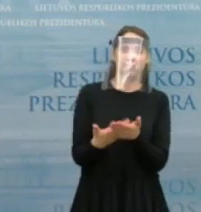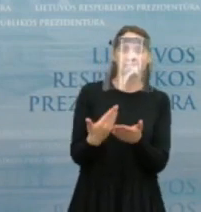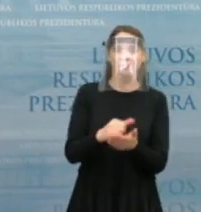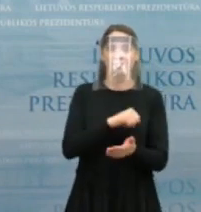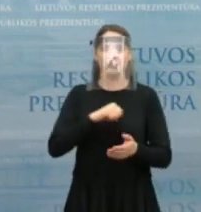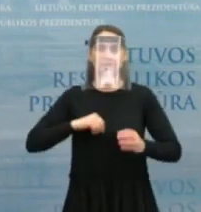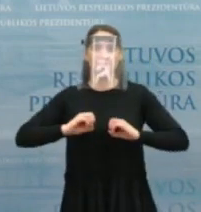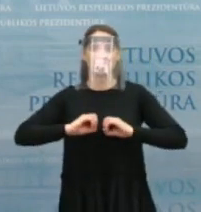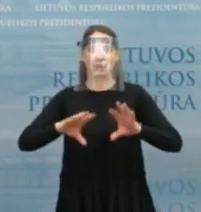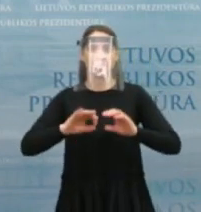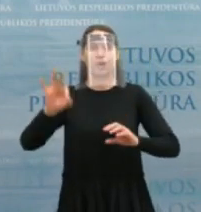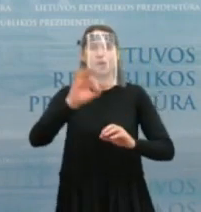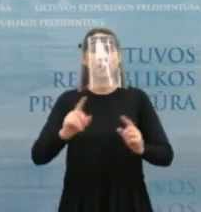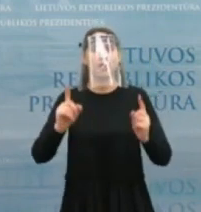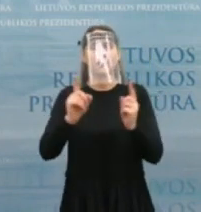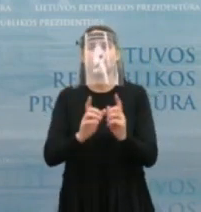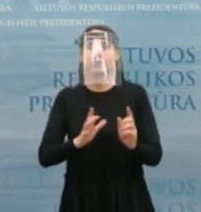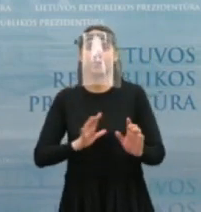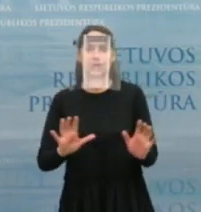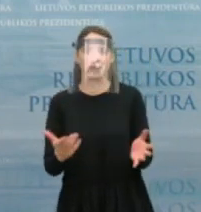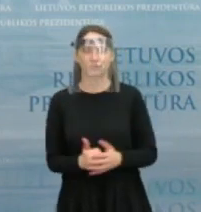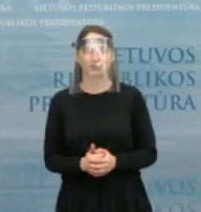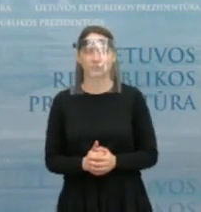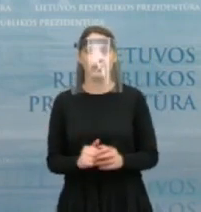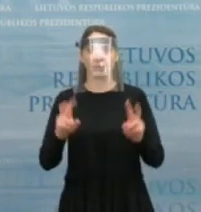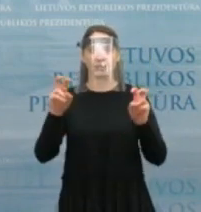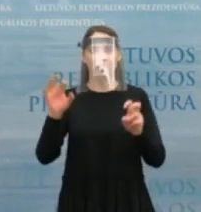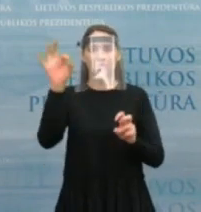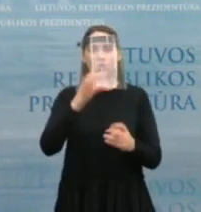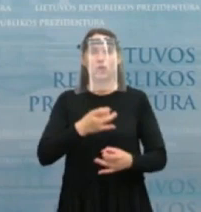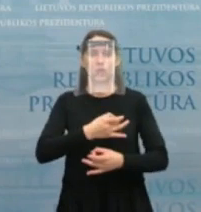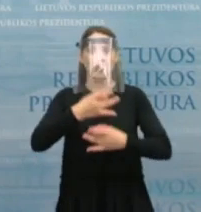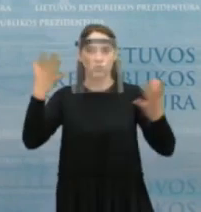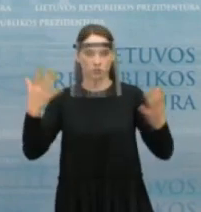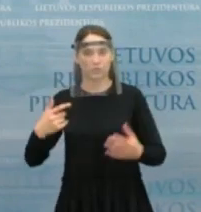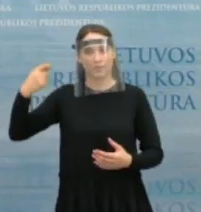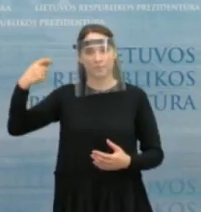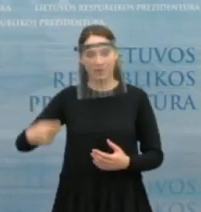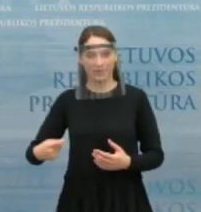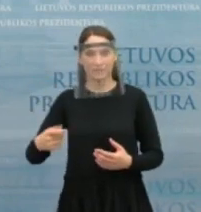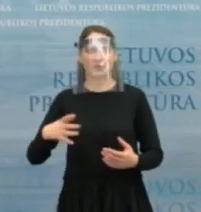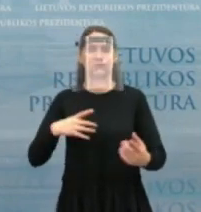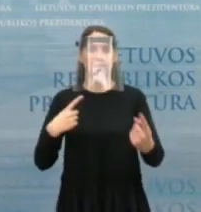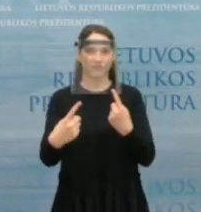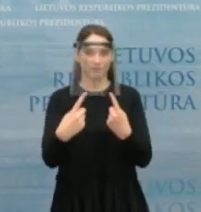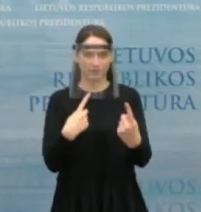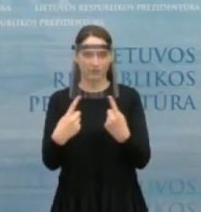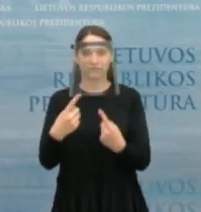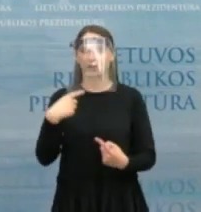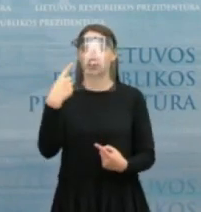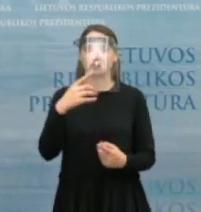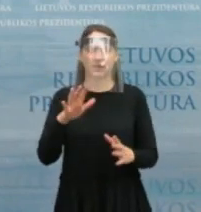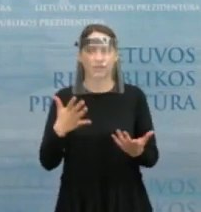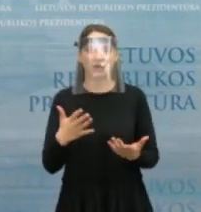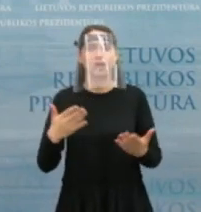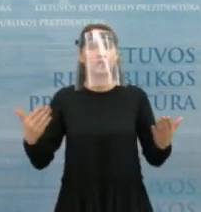šį sustikimą. Kalbant apie kultūrą, tai prezidentas pokalbą metu akcentavo, kad naujasios